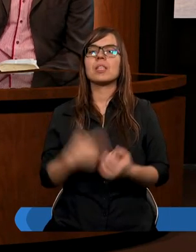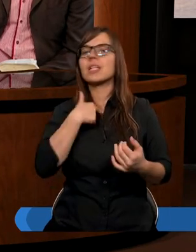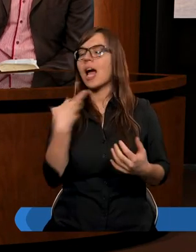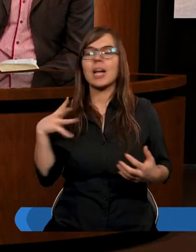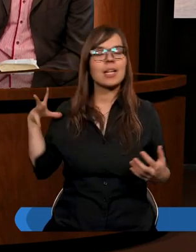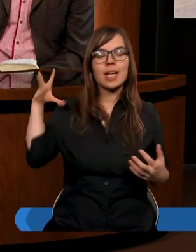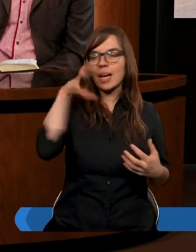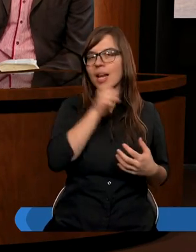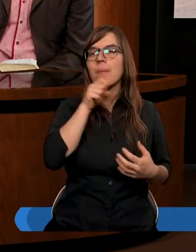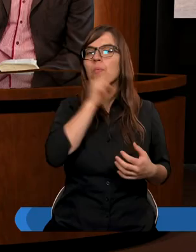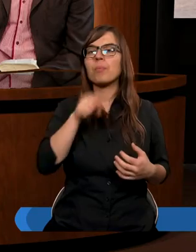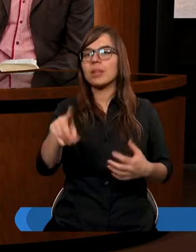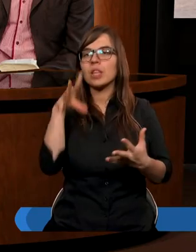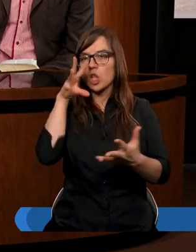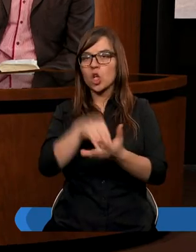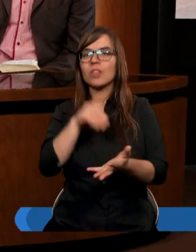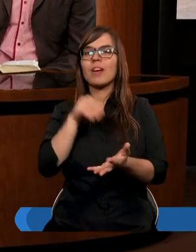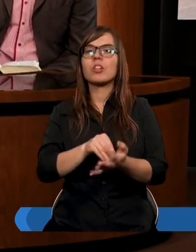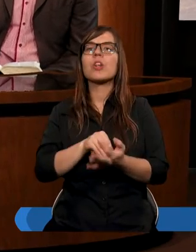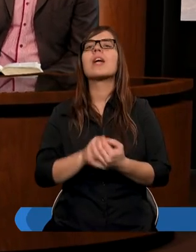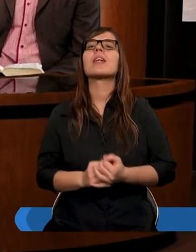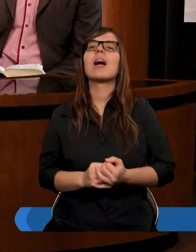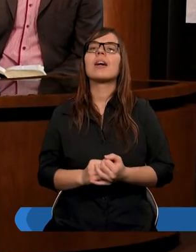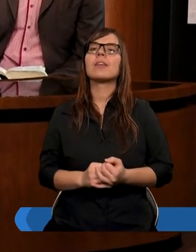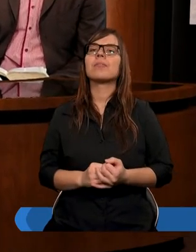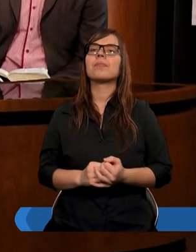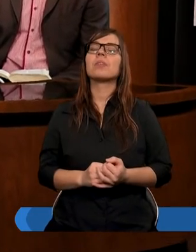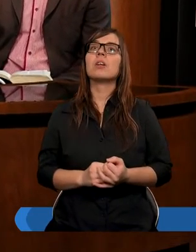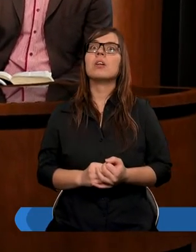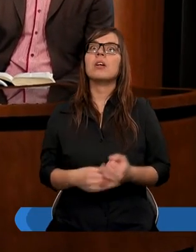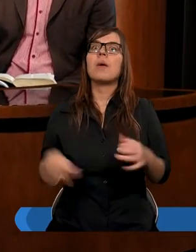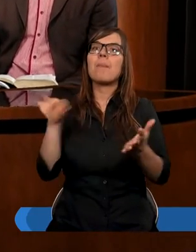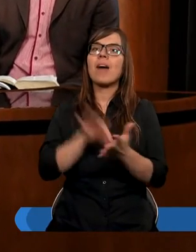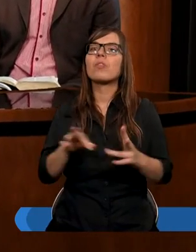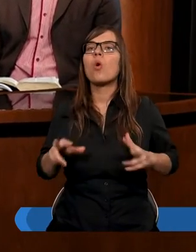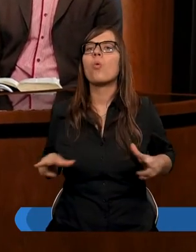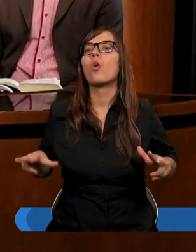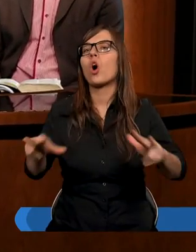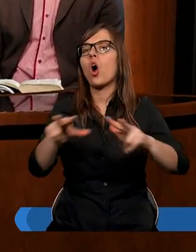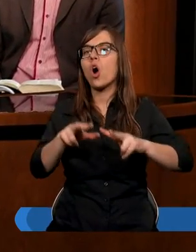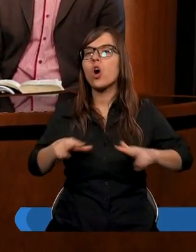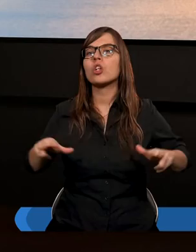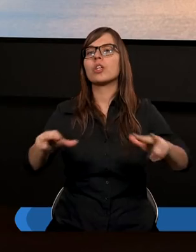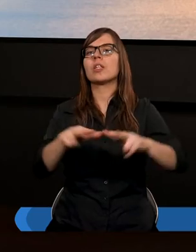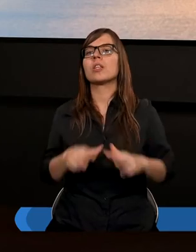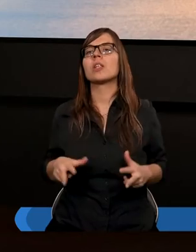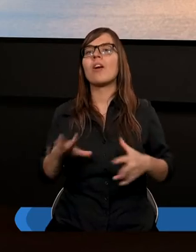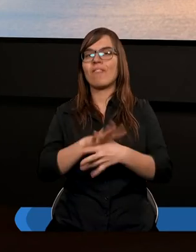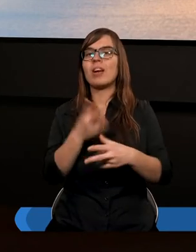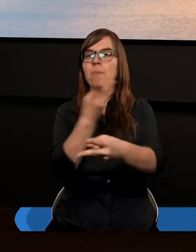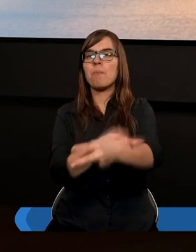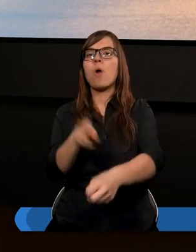nie zapomnę takiego doświadczenia z pewną rodziną to było w